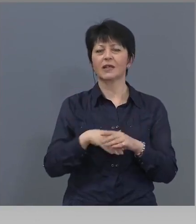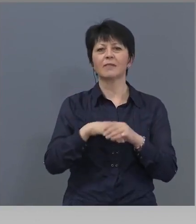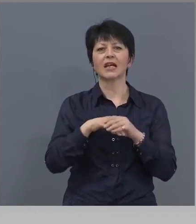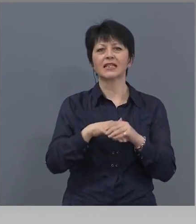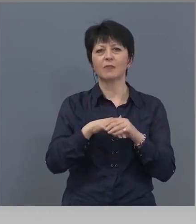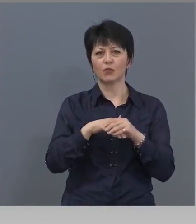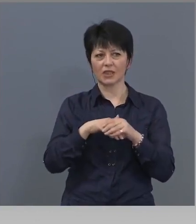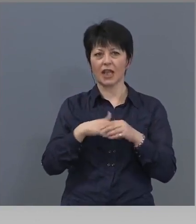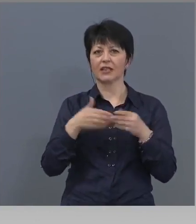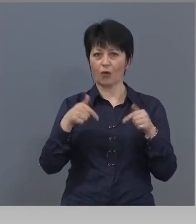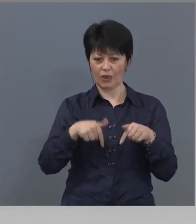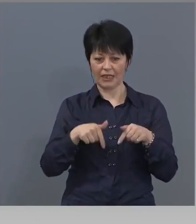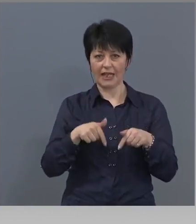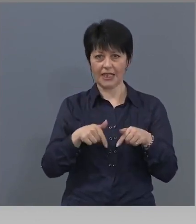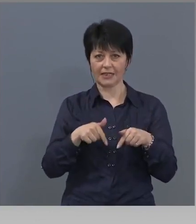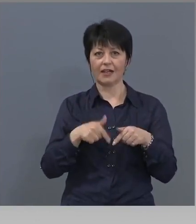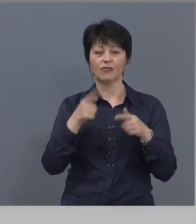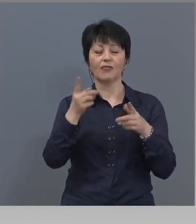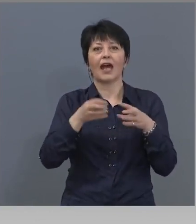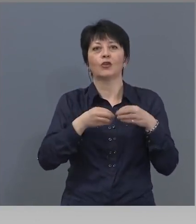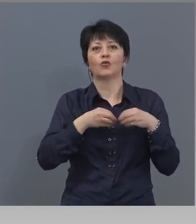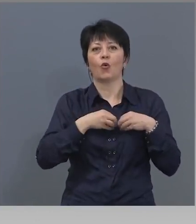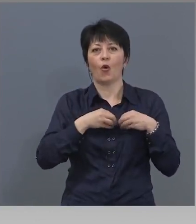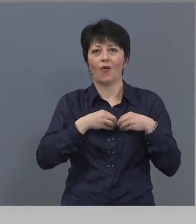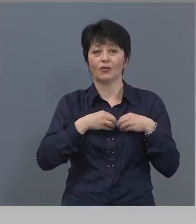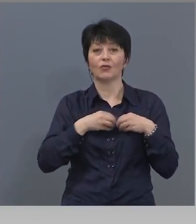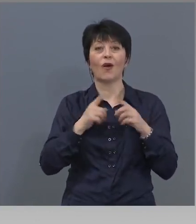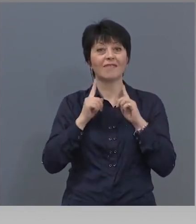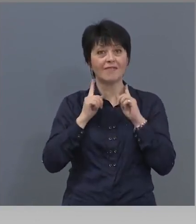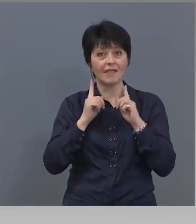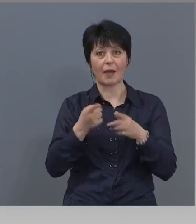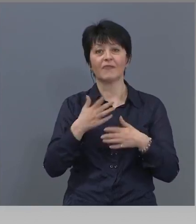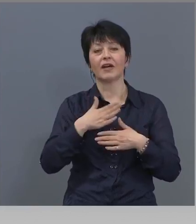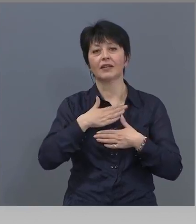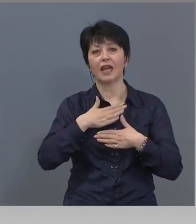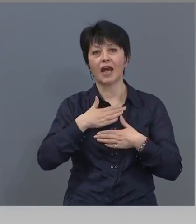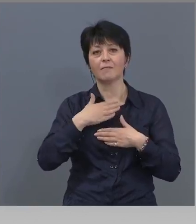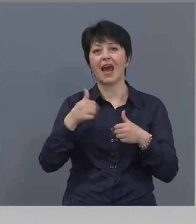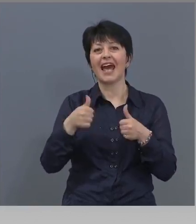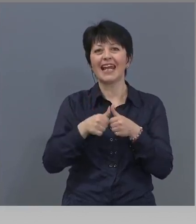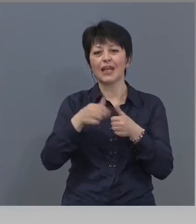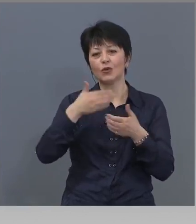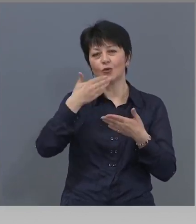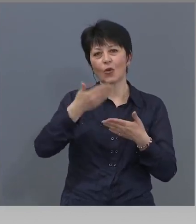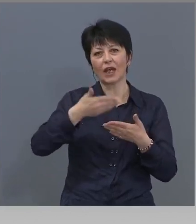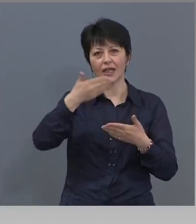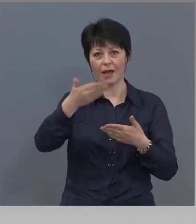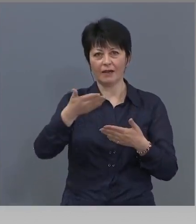духовното с кръвта и плата. това трябва да има литургия в църквата. За това